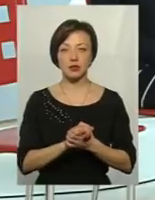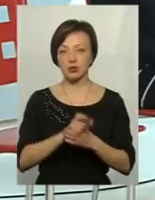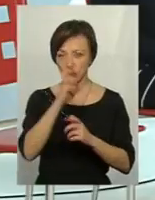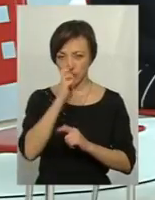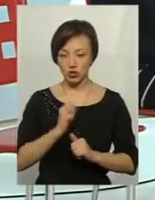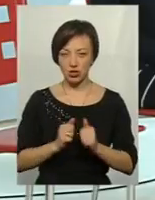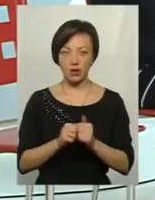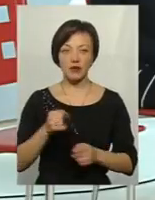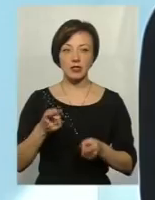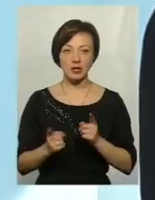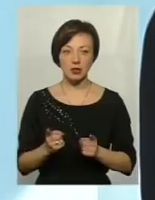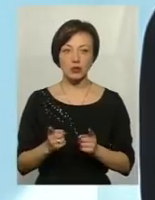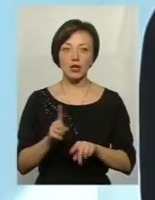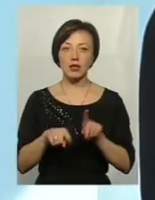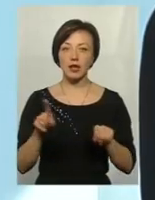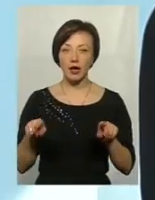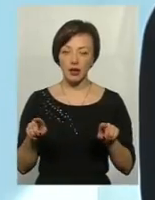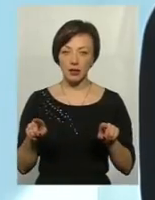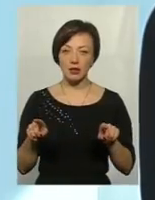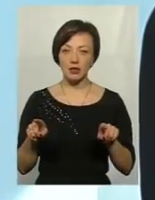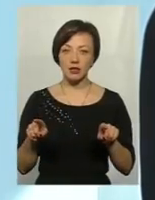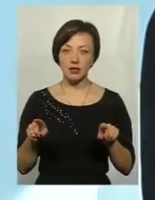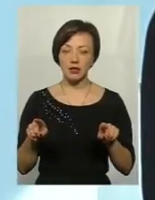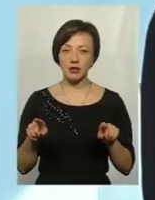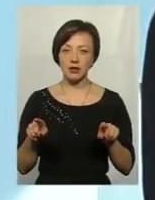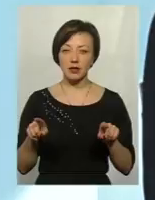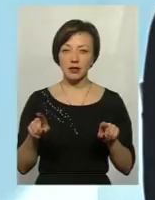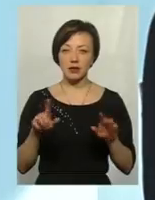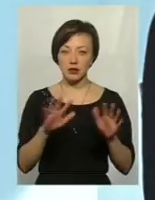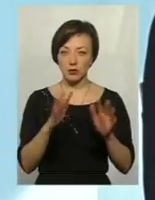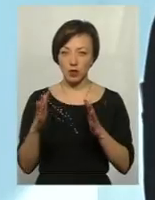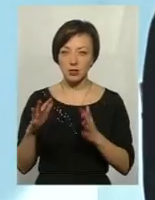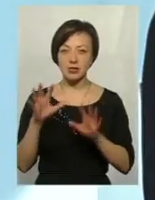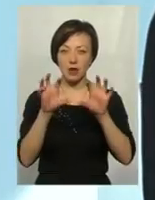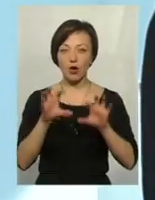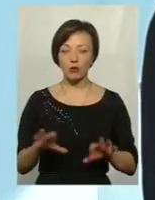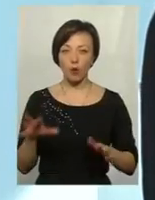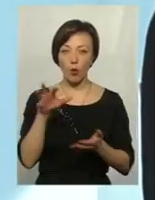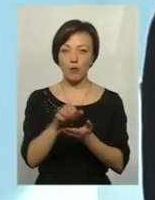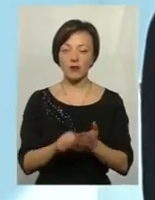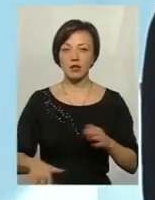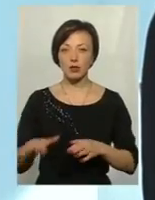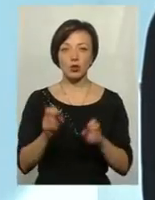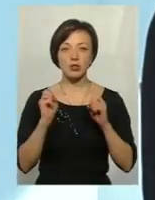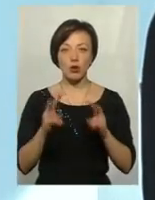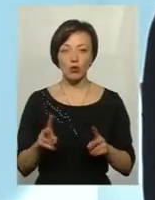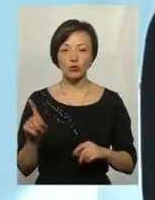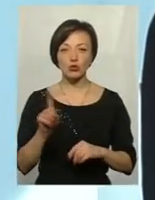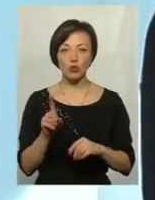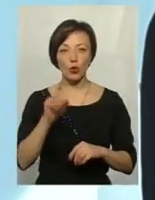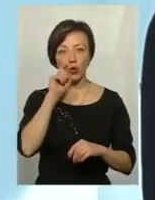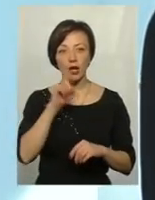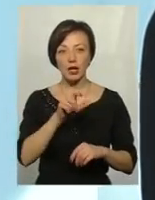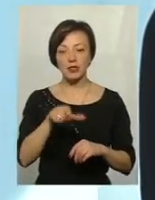держави. І дійсно, в деякій мірі, закон про окуповані території загрожує тим, що ті